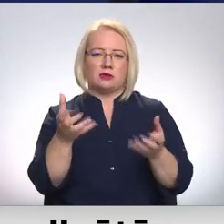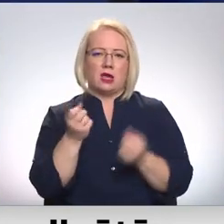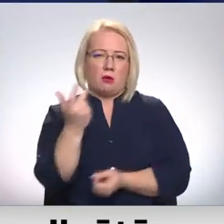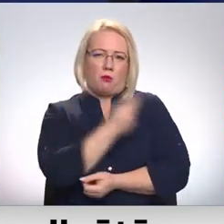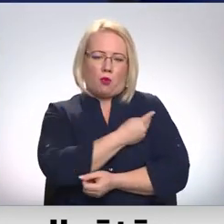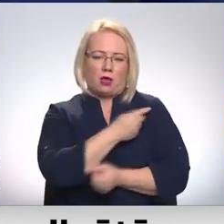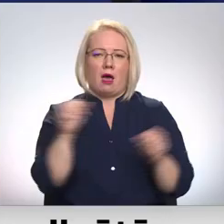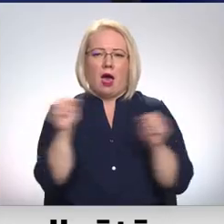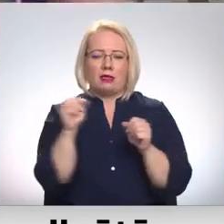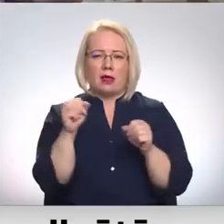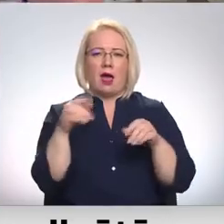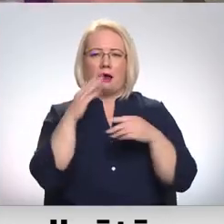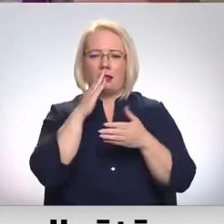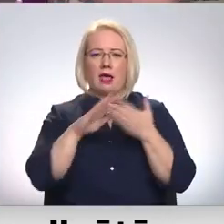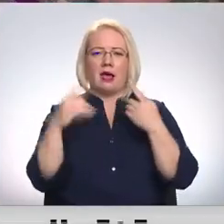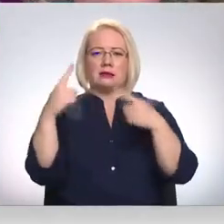ātrāk nekāds citu vietu.